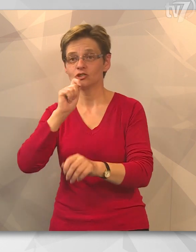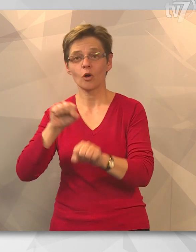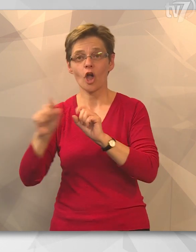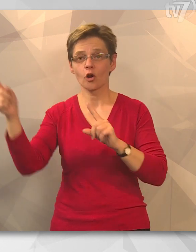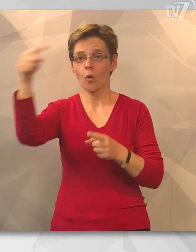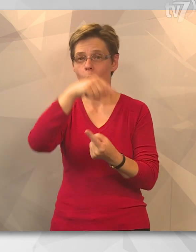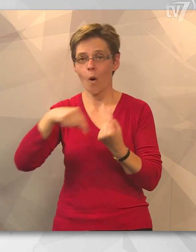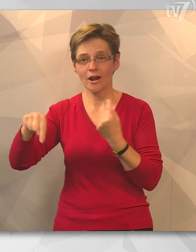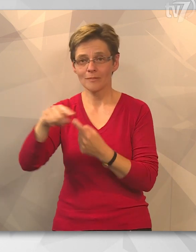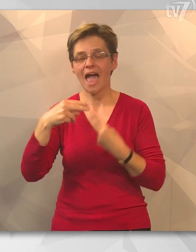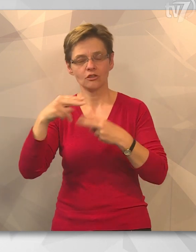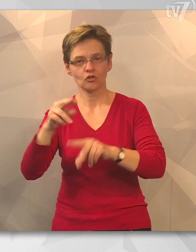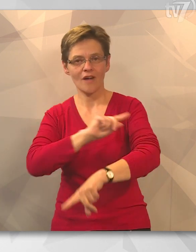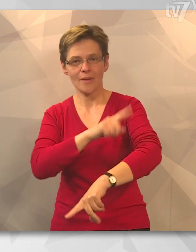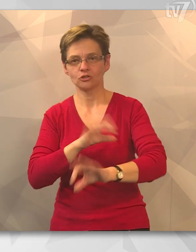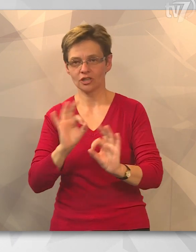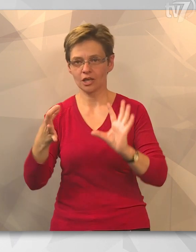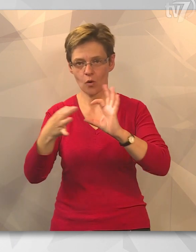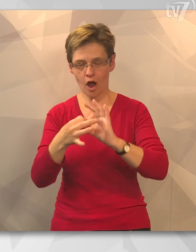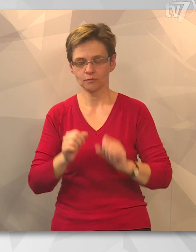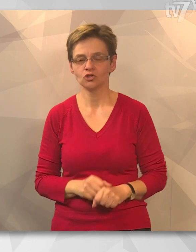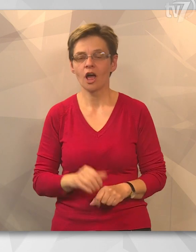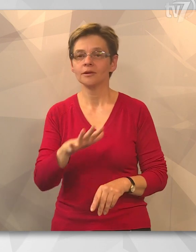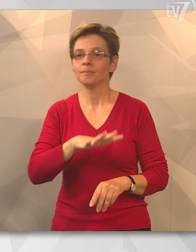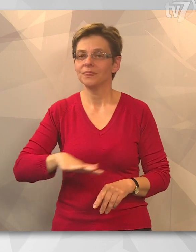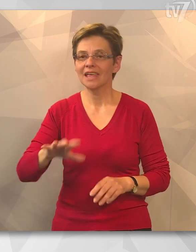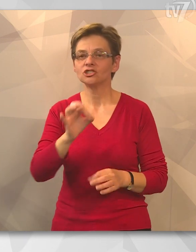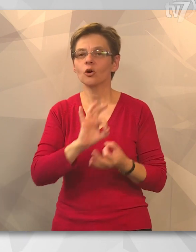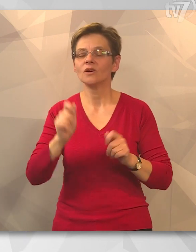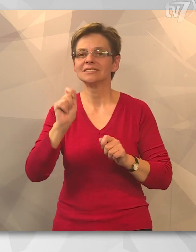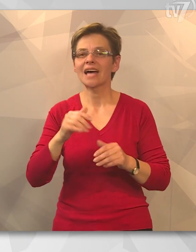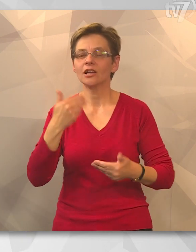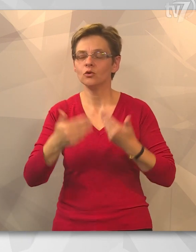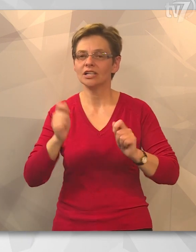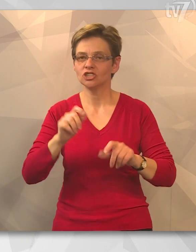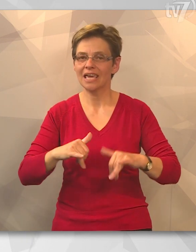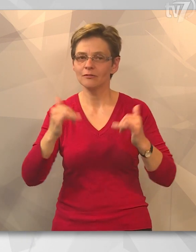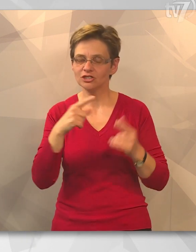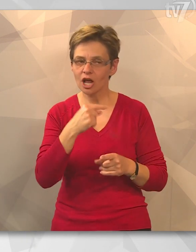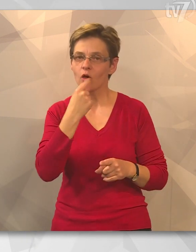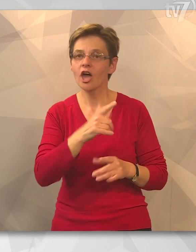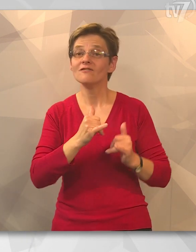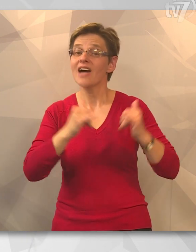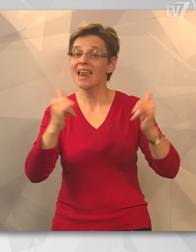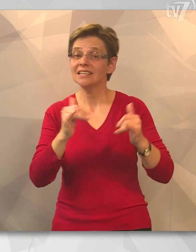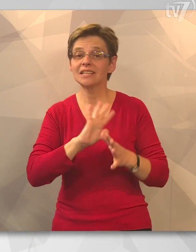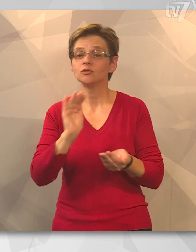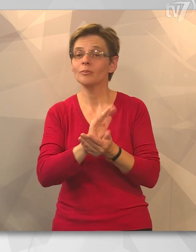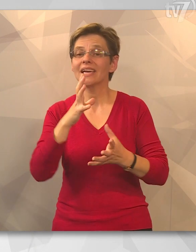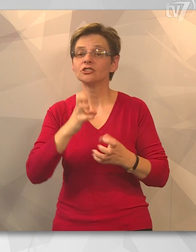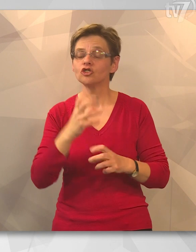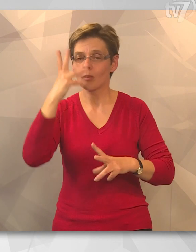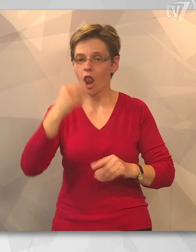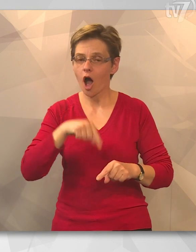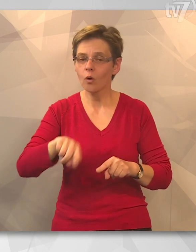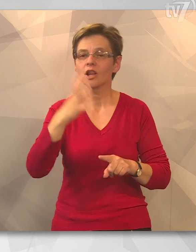a magyar kormány között ez tovább erősödött. A térségországgyűlési képviselője szerint a fejlesztések nem csak a csabaiakat,